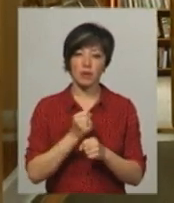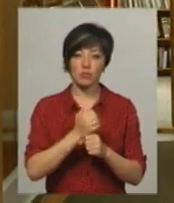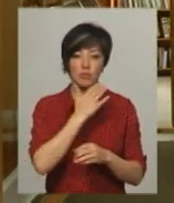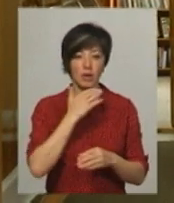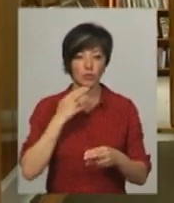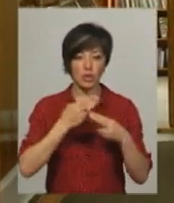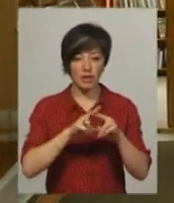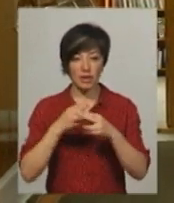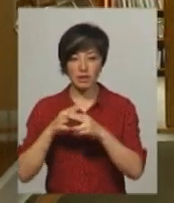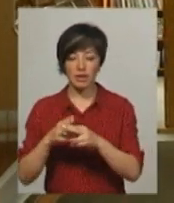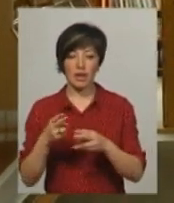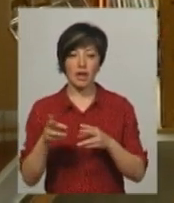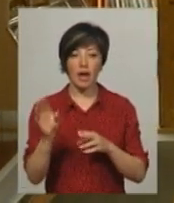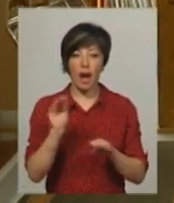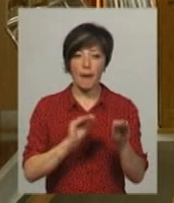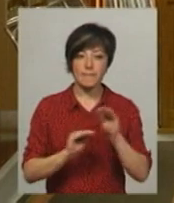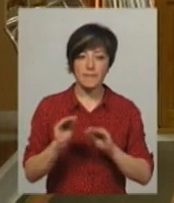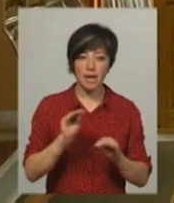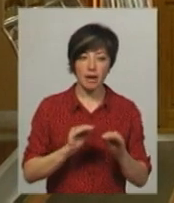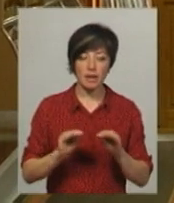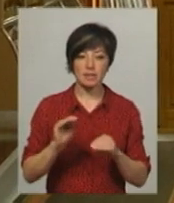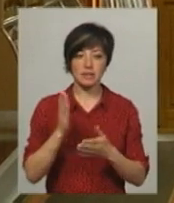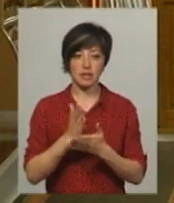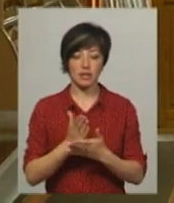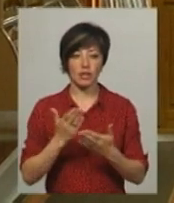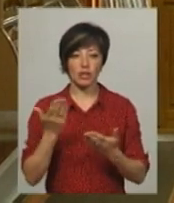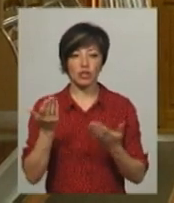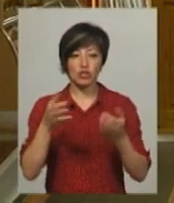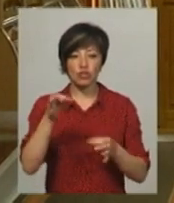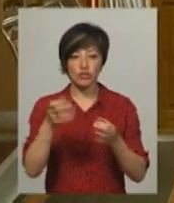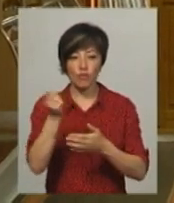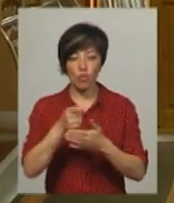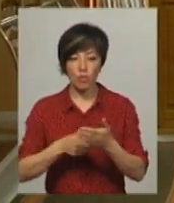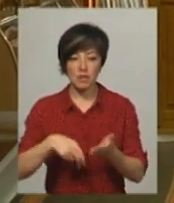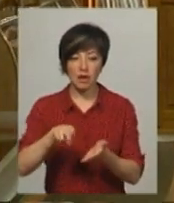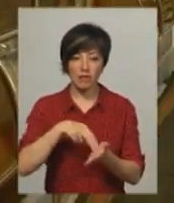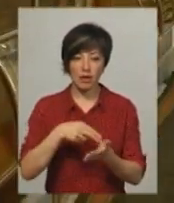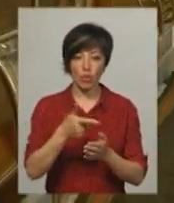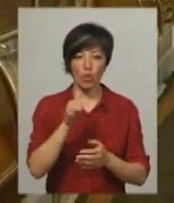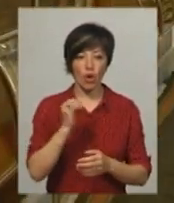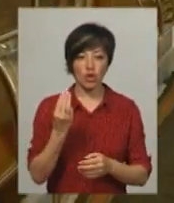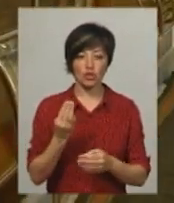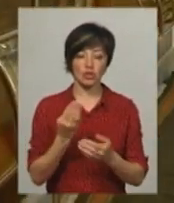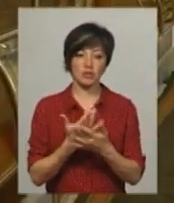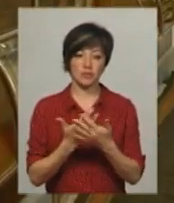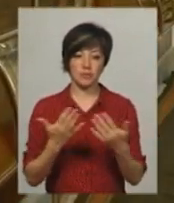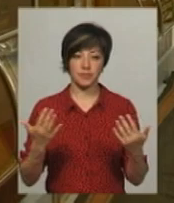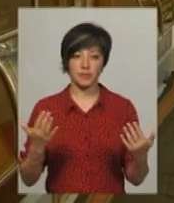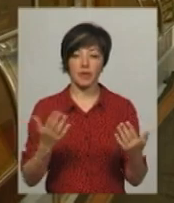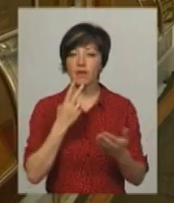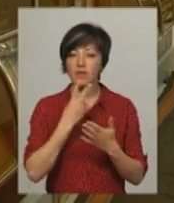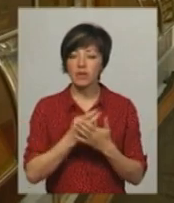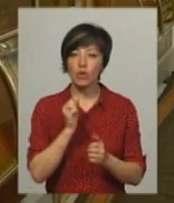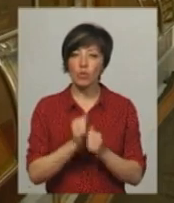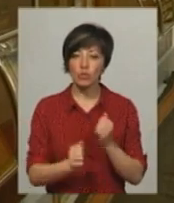багатьох техніках, там і аплікації є, і є живопис такий, як акварелью, гуашю. Видно, що над